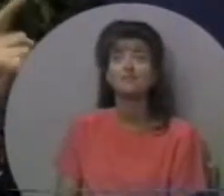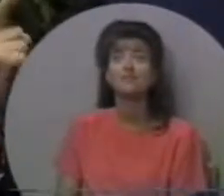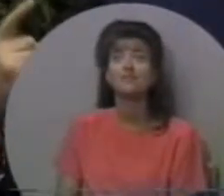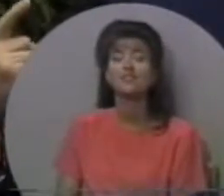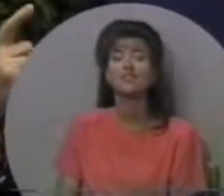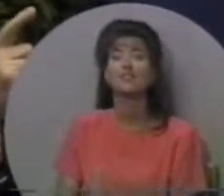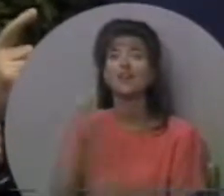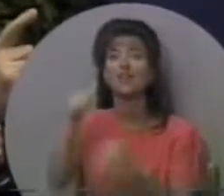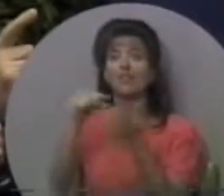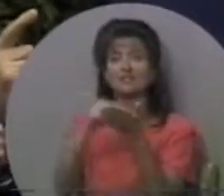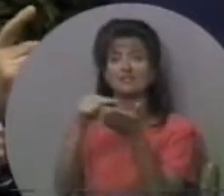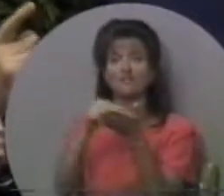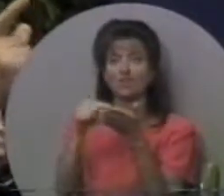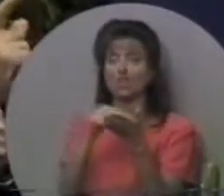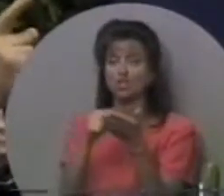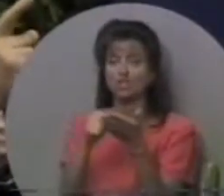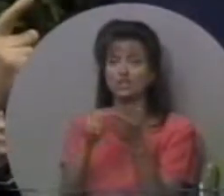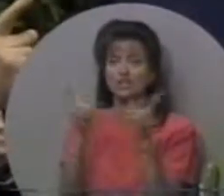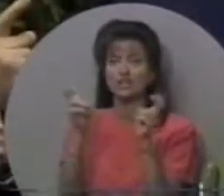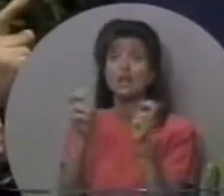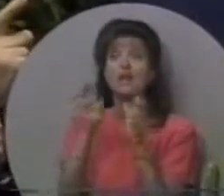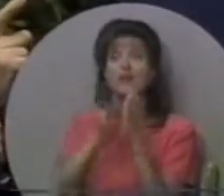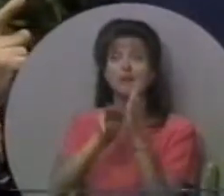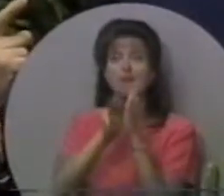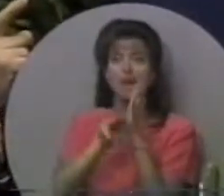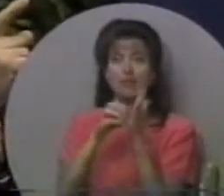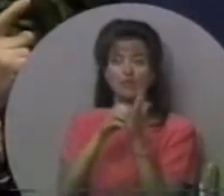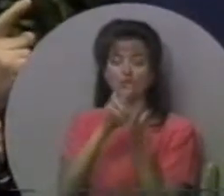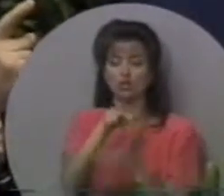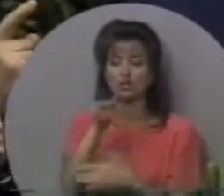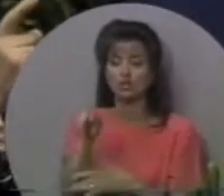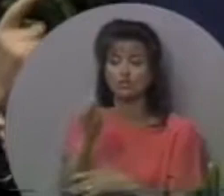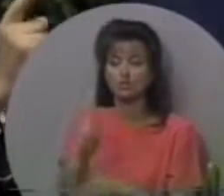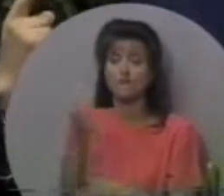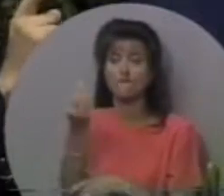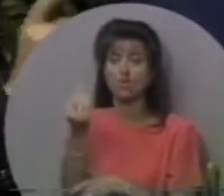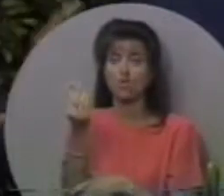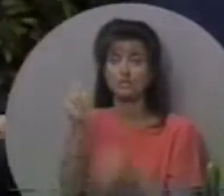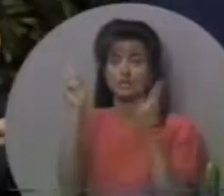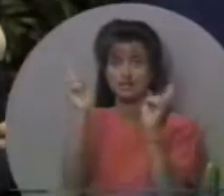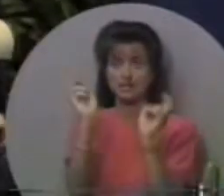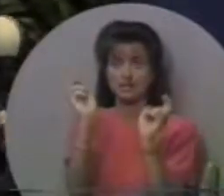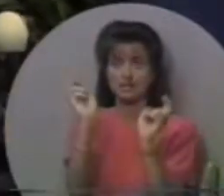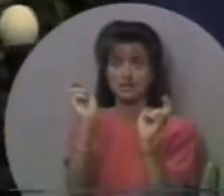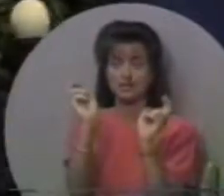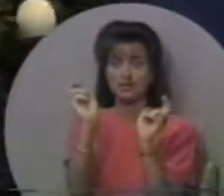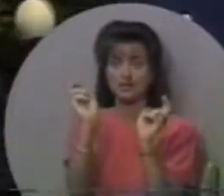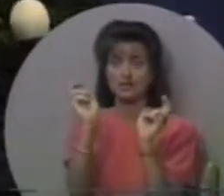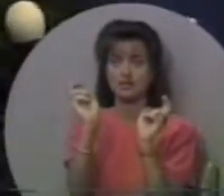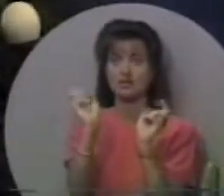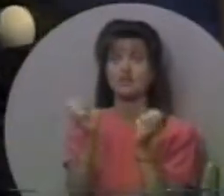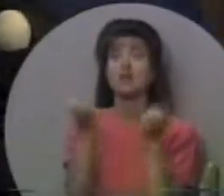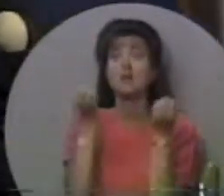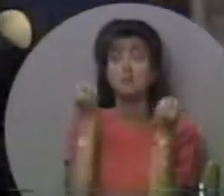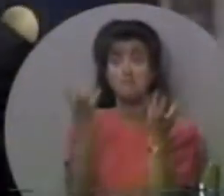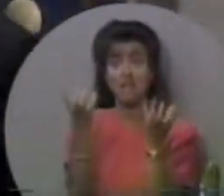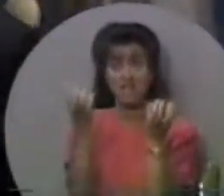І послухайте цей вірш. Матвія 22, 14. Багато